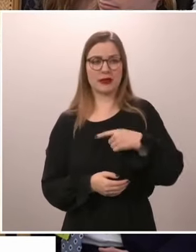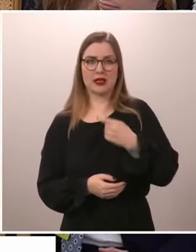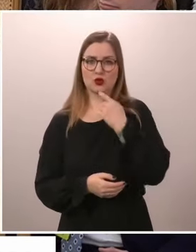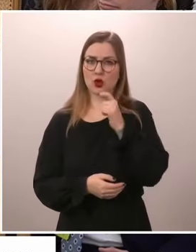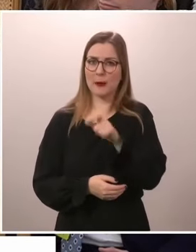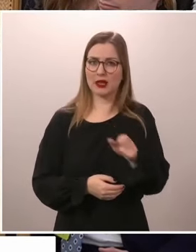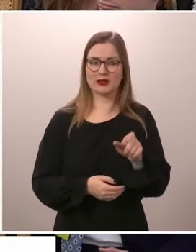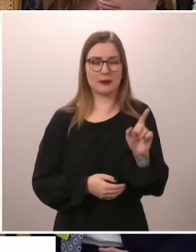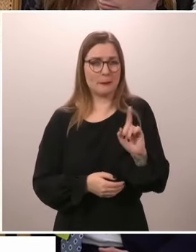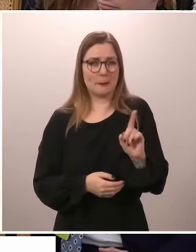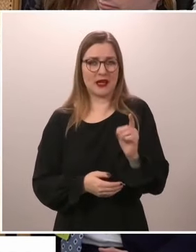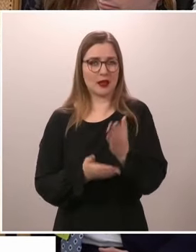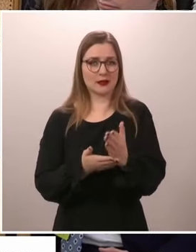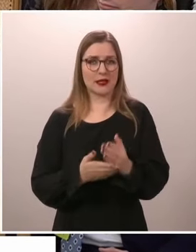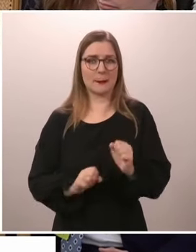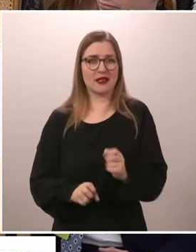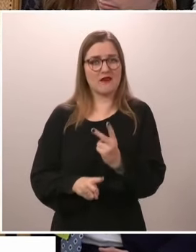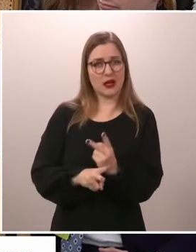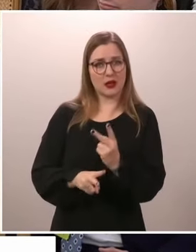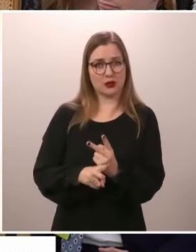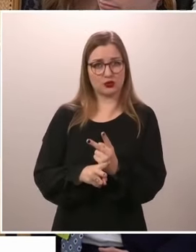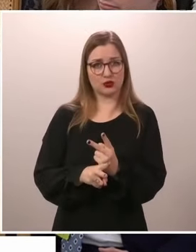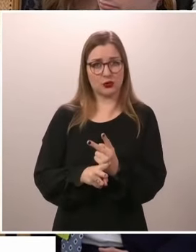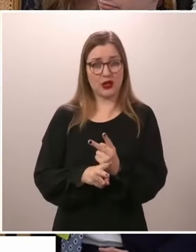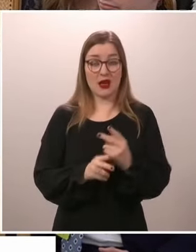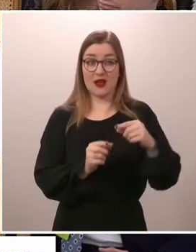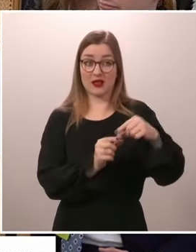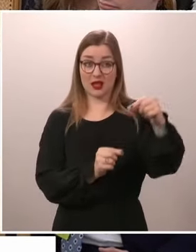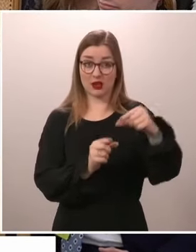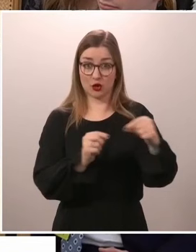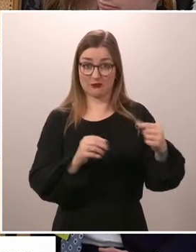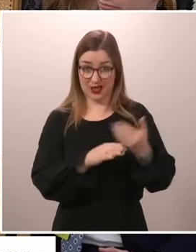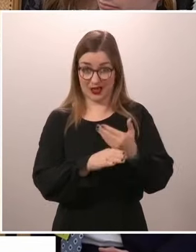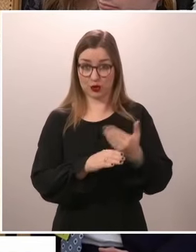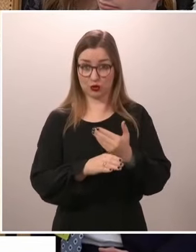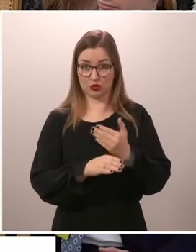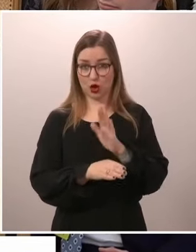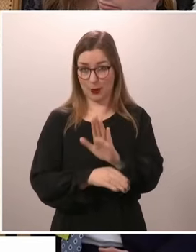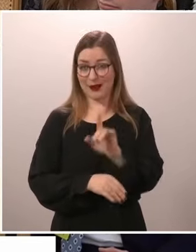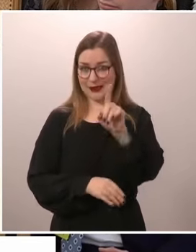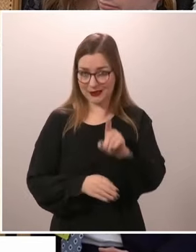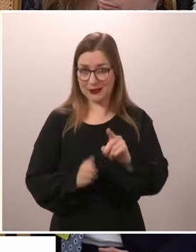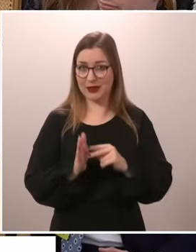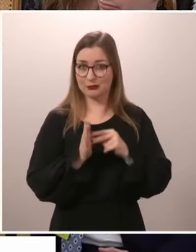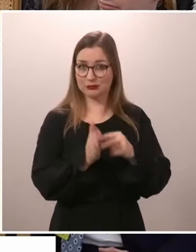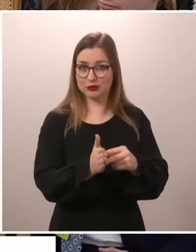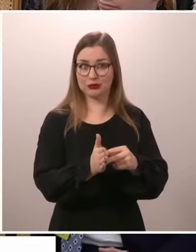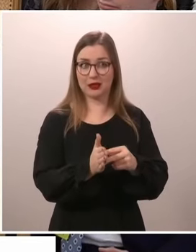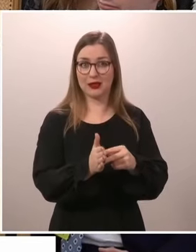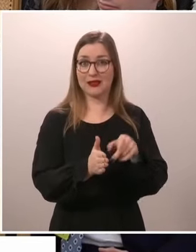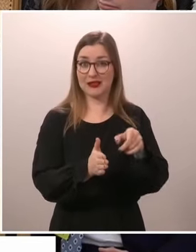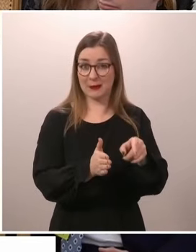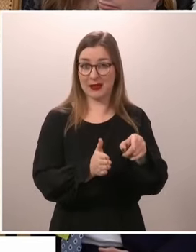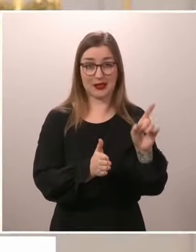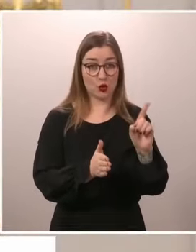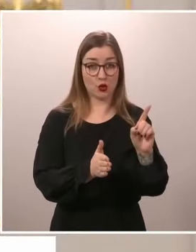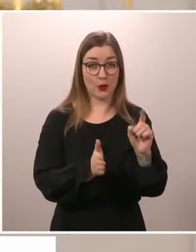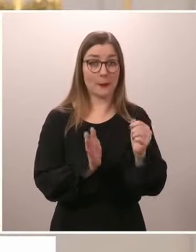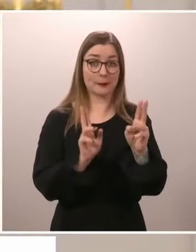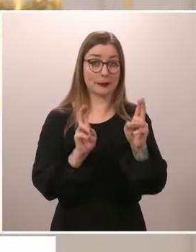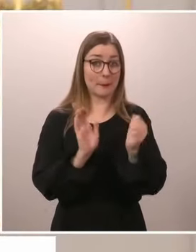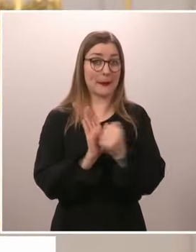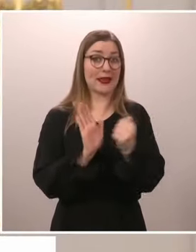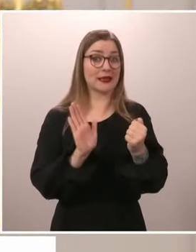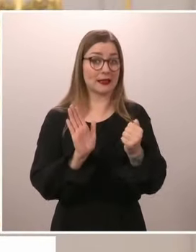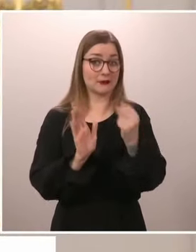onko tämä, että menette NATO-harjoituksiin ensimmäisellä matkallanne jonkunlainen lipun ja merkin osoittaminen? Kiitos.